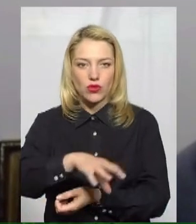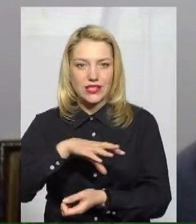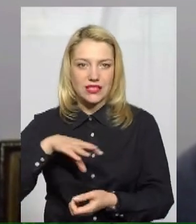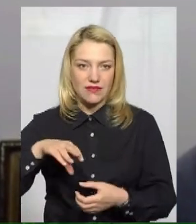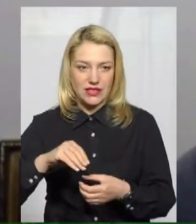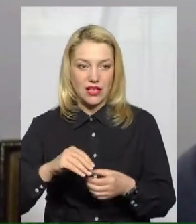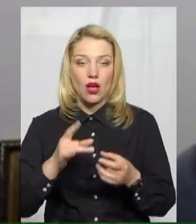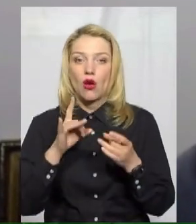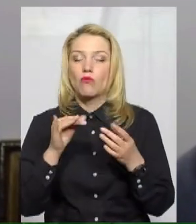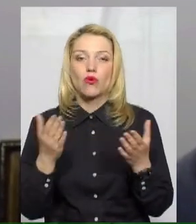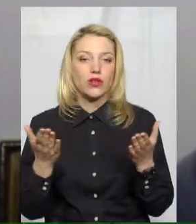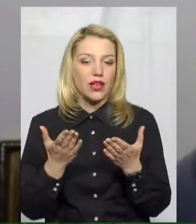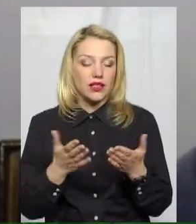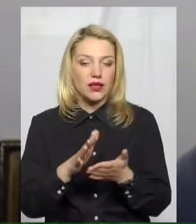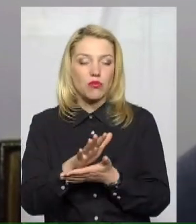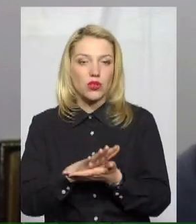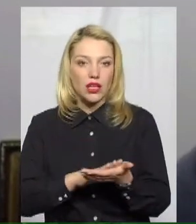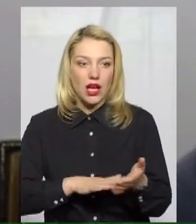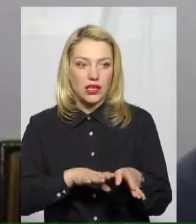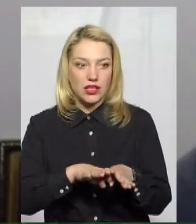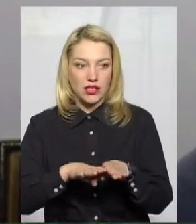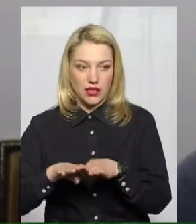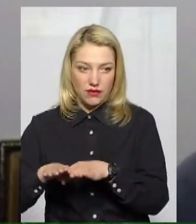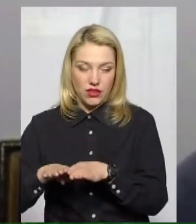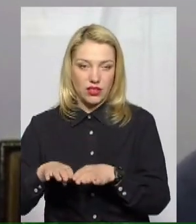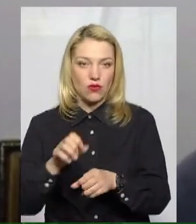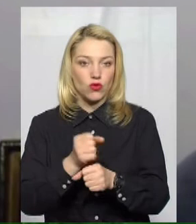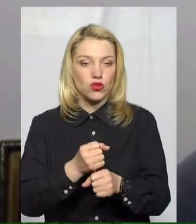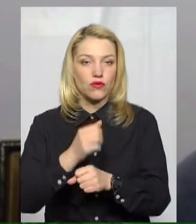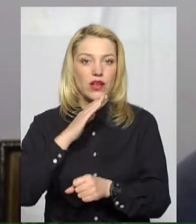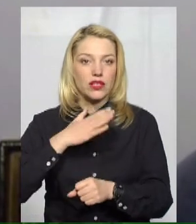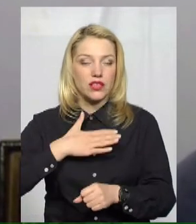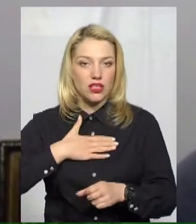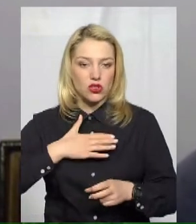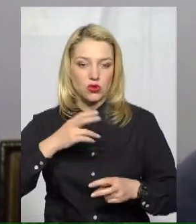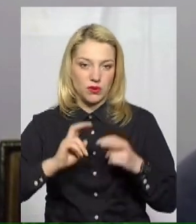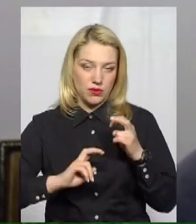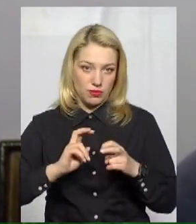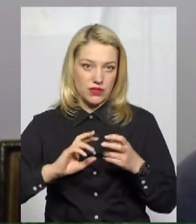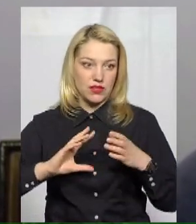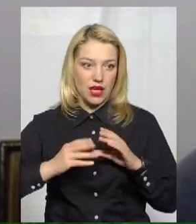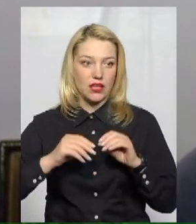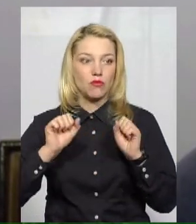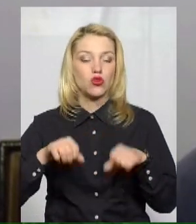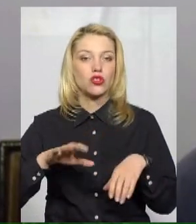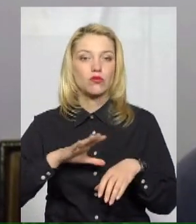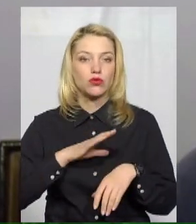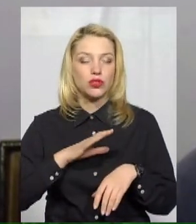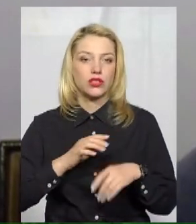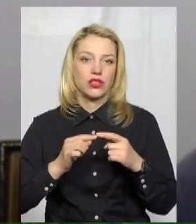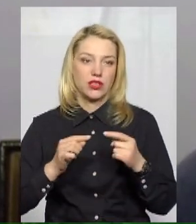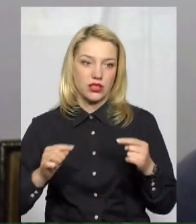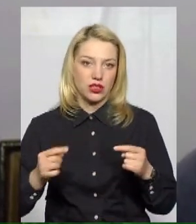подалі рівень функціонування нашого підприємства взагалі може йти річ. Це катастрофічна, реально